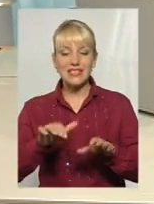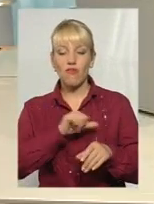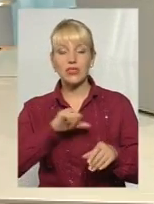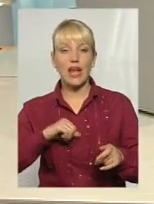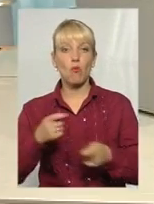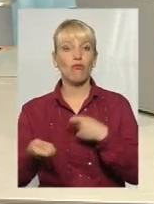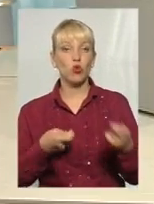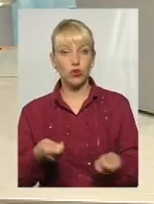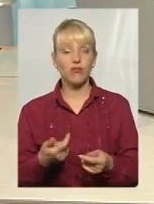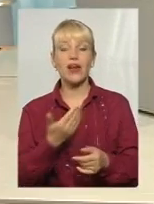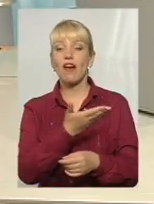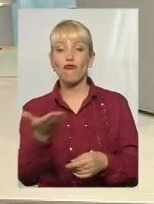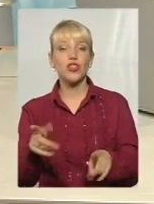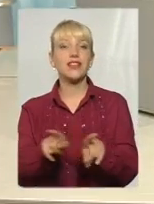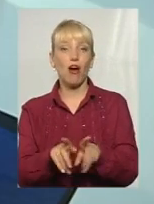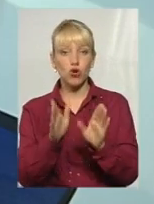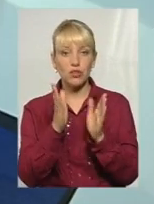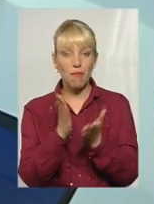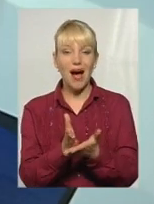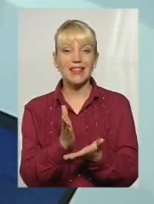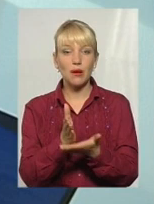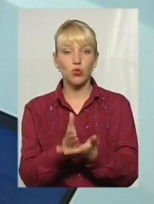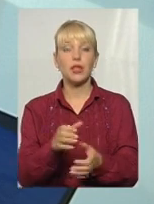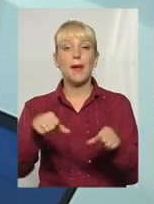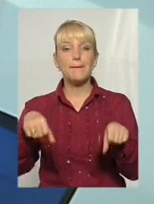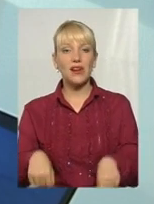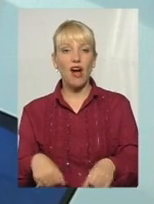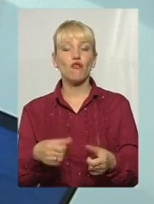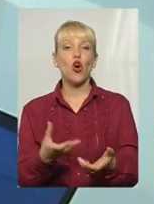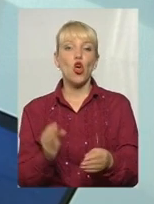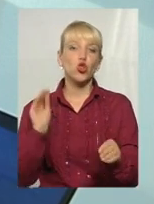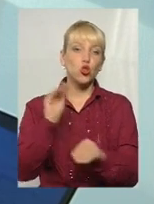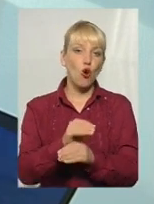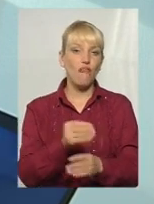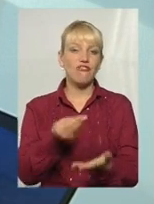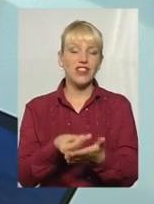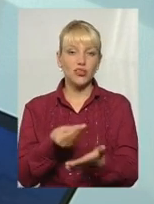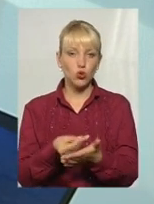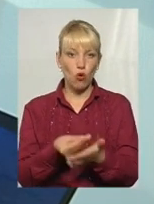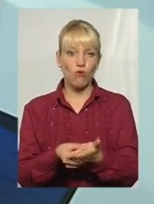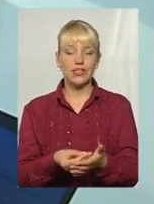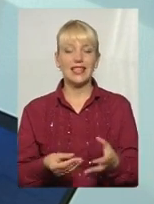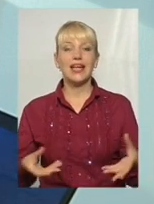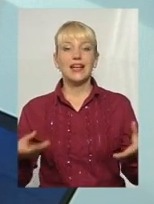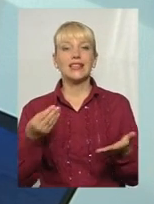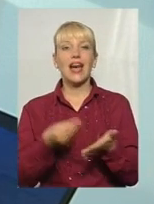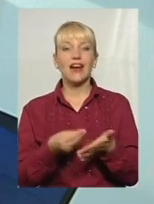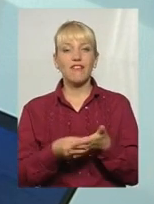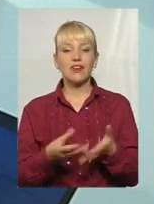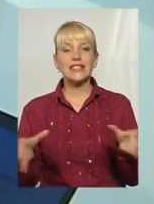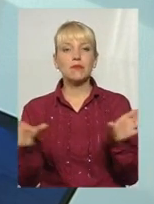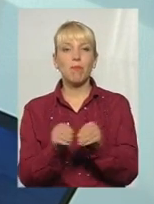створювати, вони також матимуть право дофінансовувати тариф співоплати. Більше того, ми